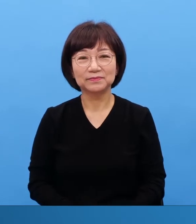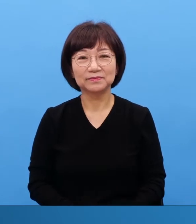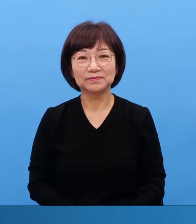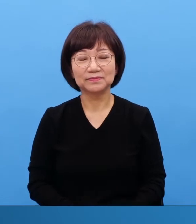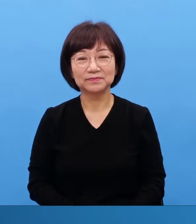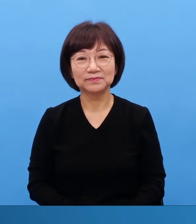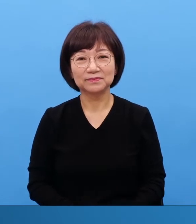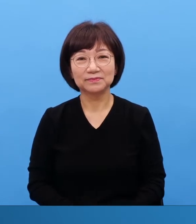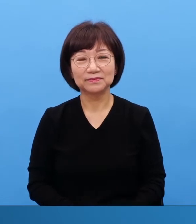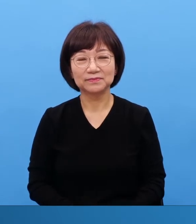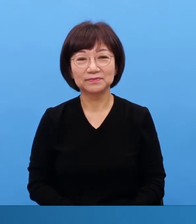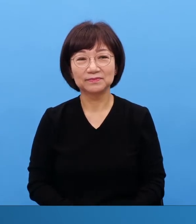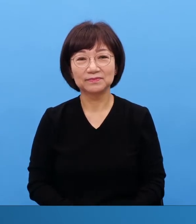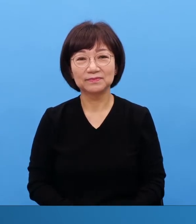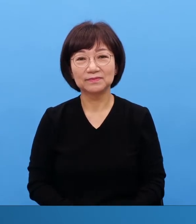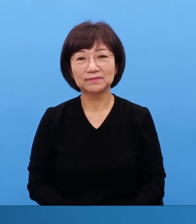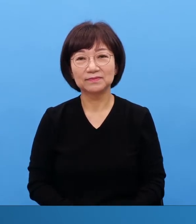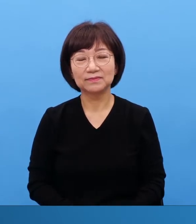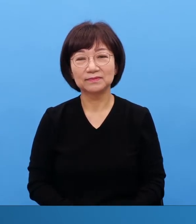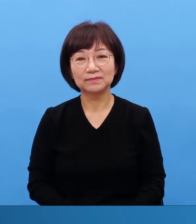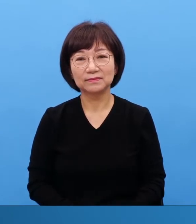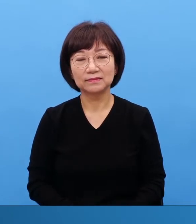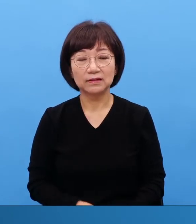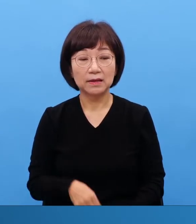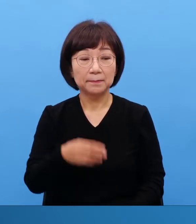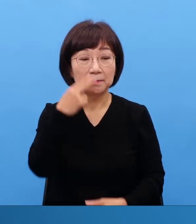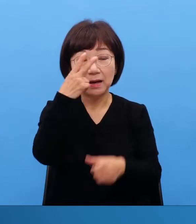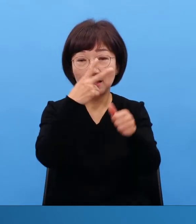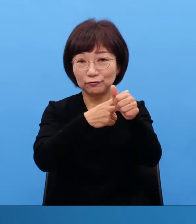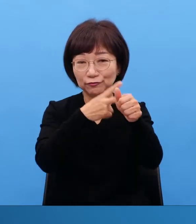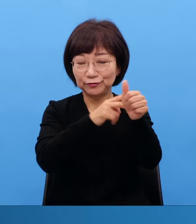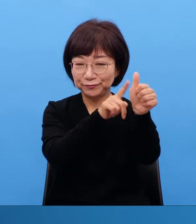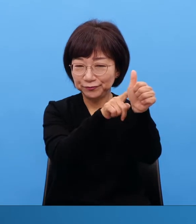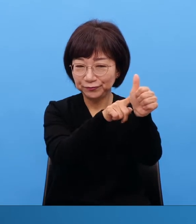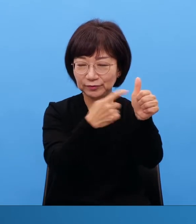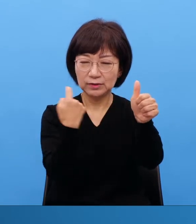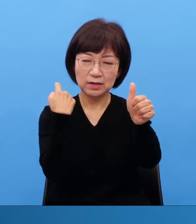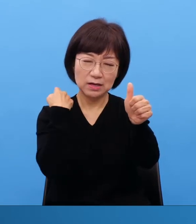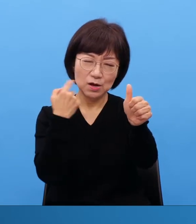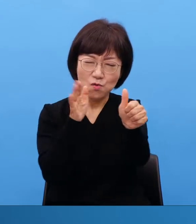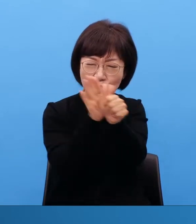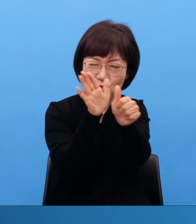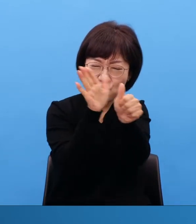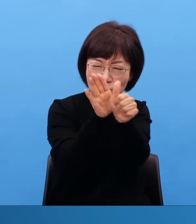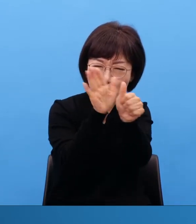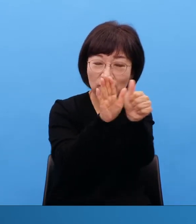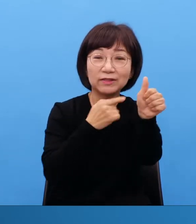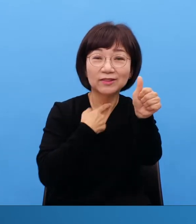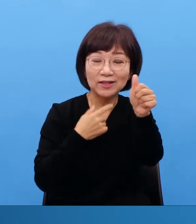그래서 바울을 돈 산업인들이 로마 신문장 이름이 쭉 나오는 거죠